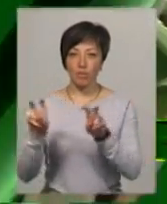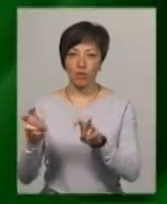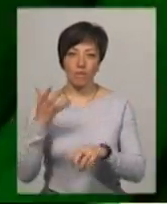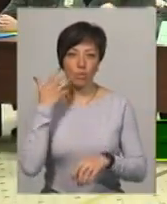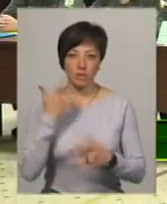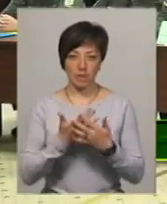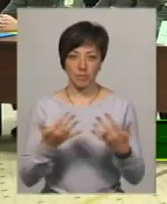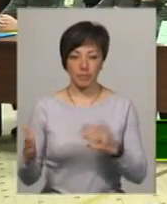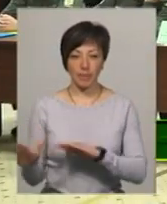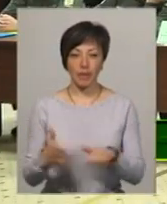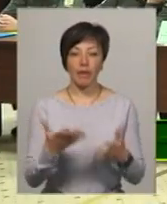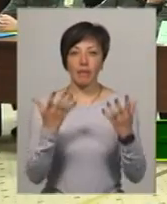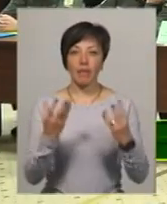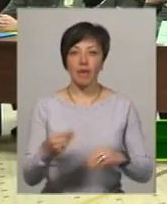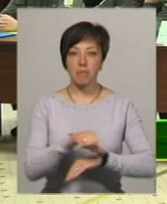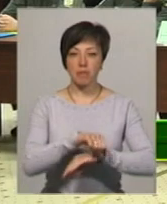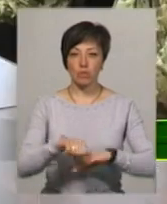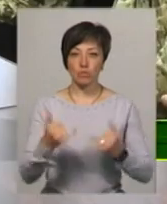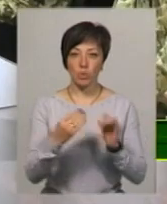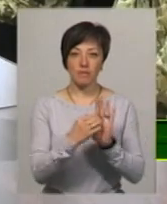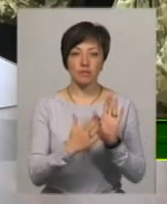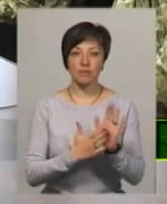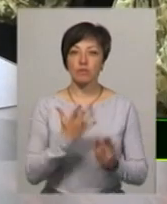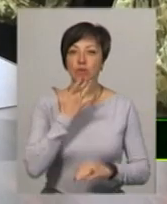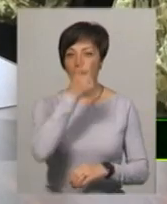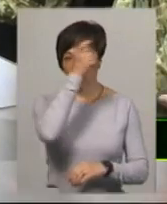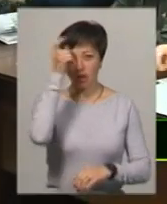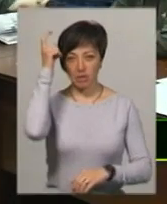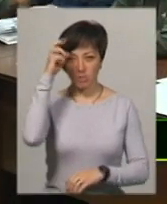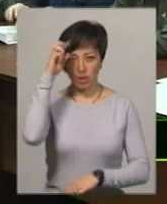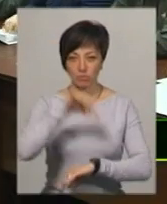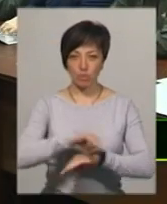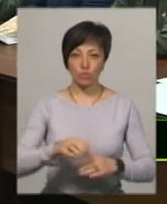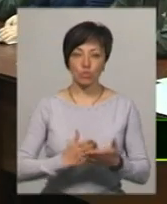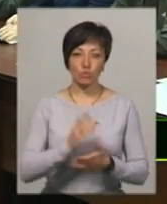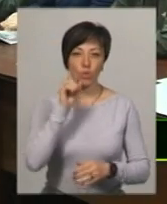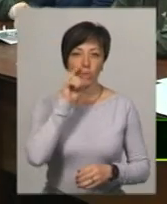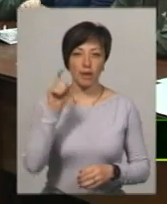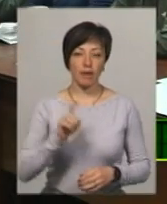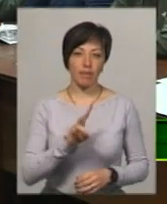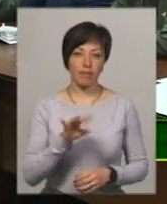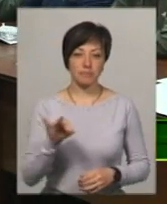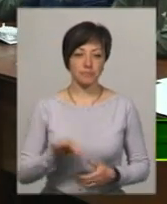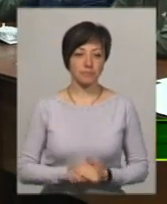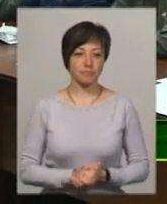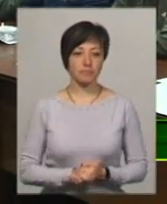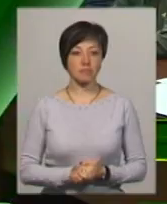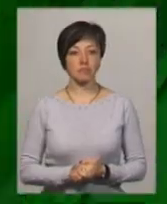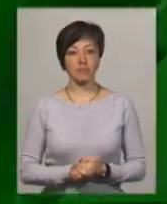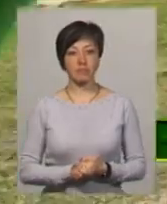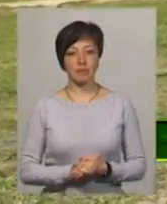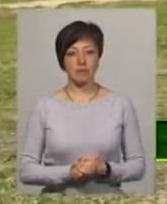День прикордонника сьогодні відзначили у Національній академії Держприкордонслужби України імені Богдана Хмельницького.